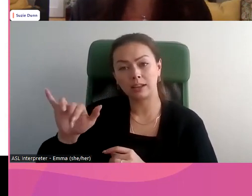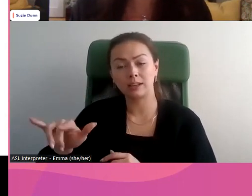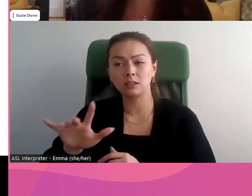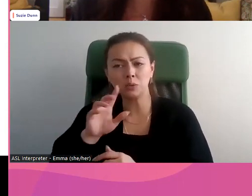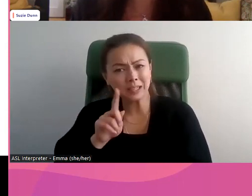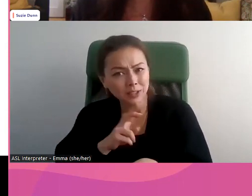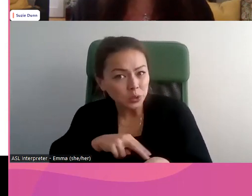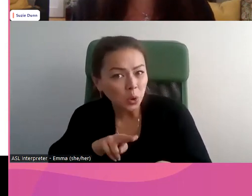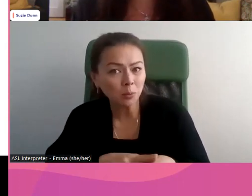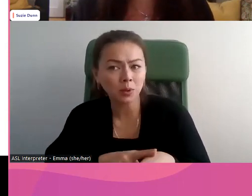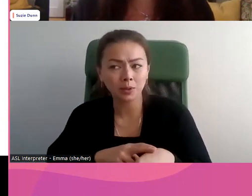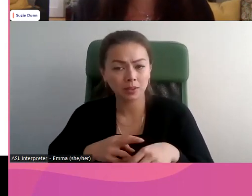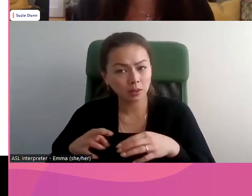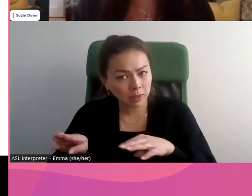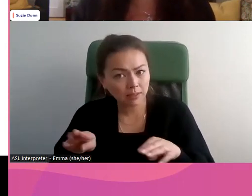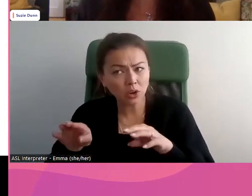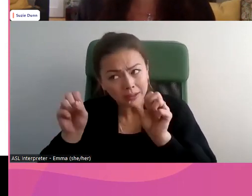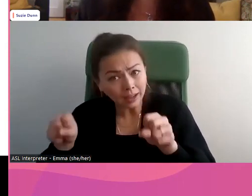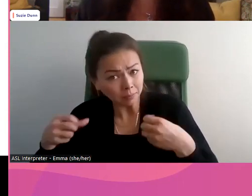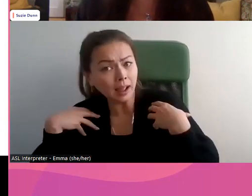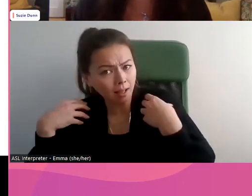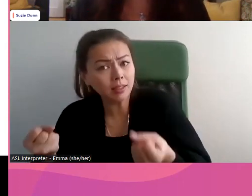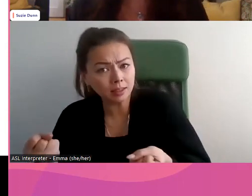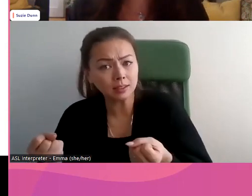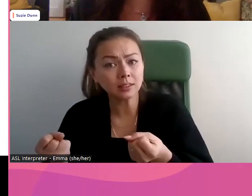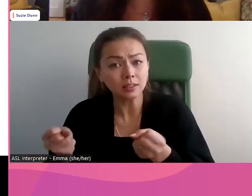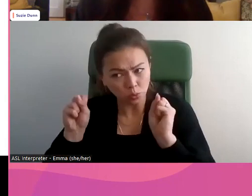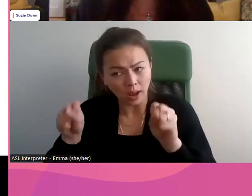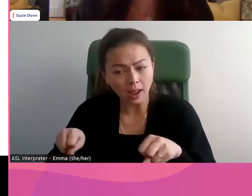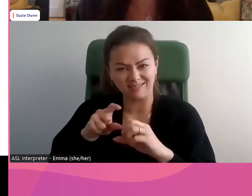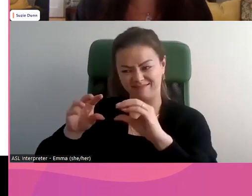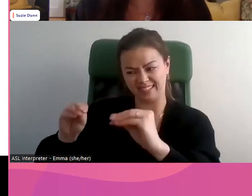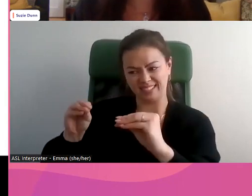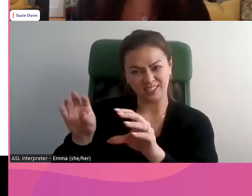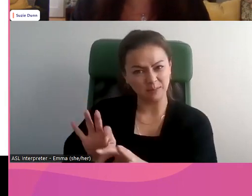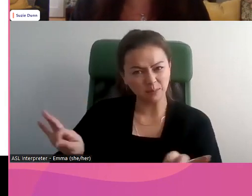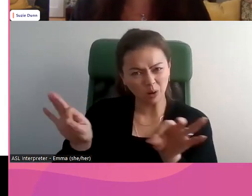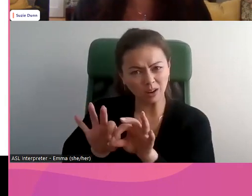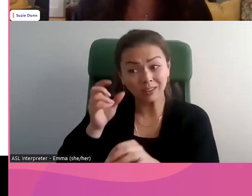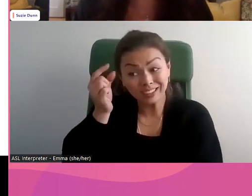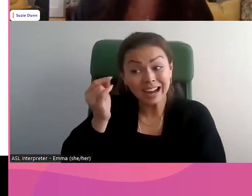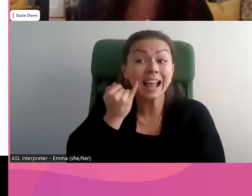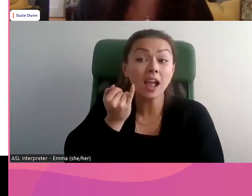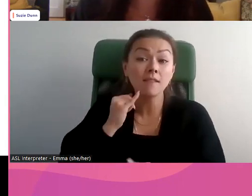de l'enfance d'une personne, ou pas de l'enfance, mais